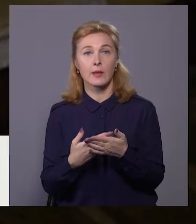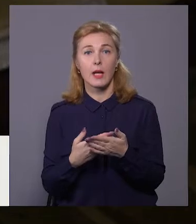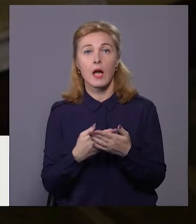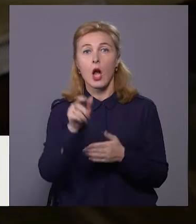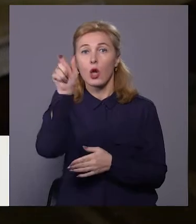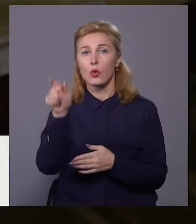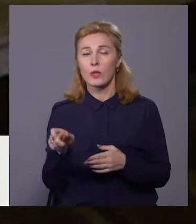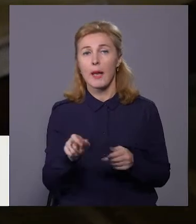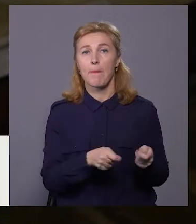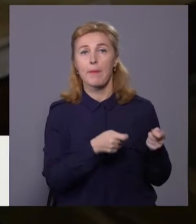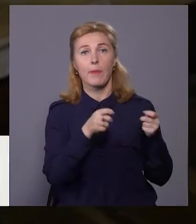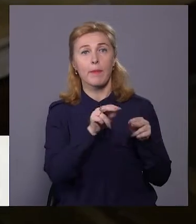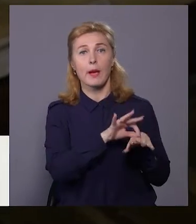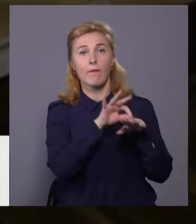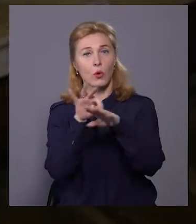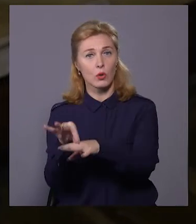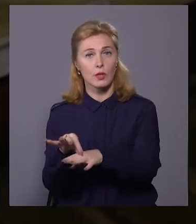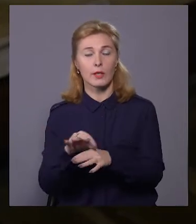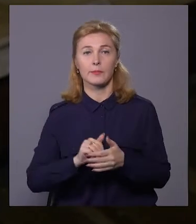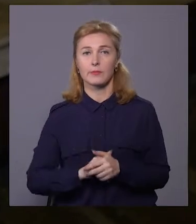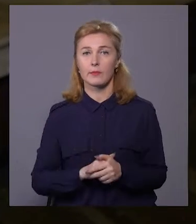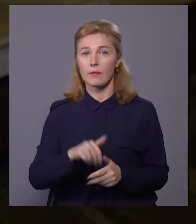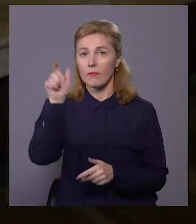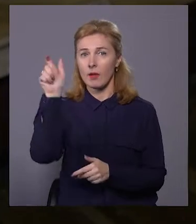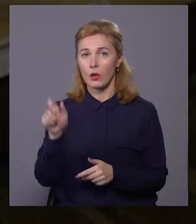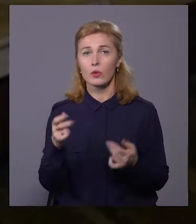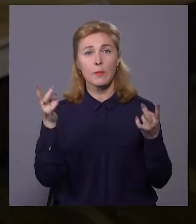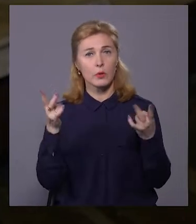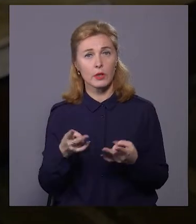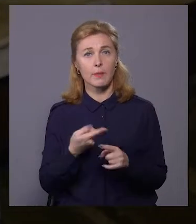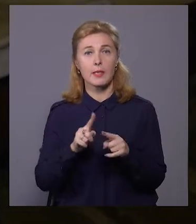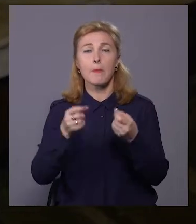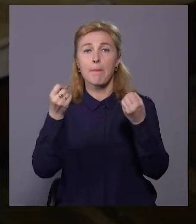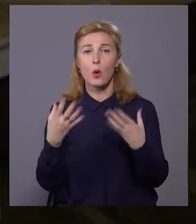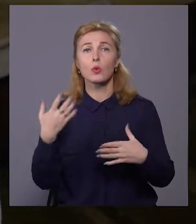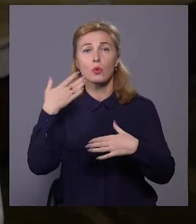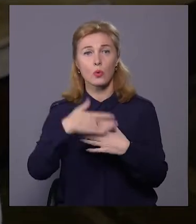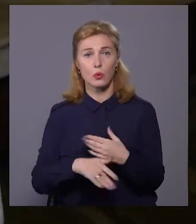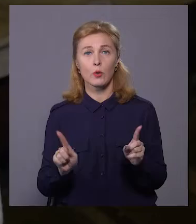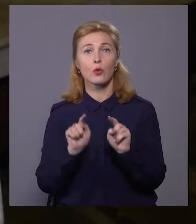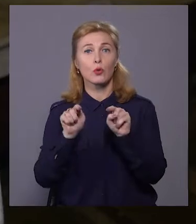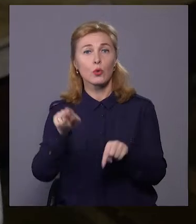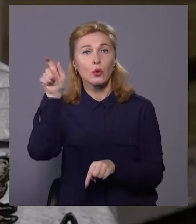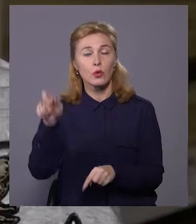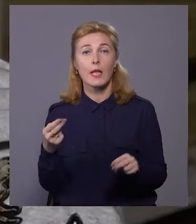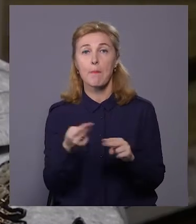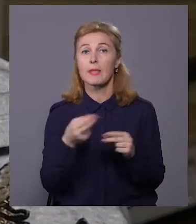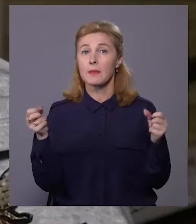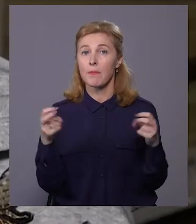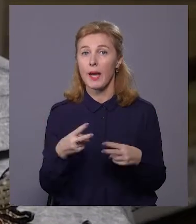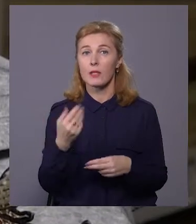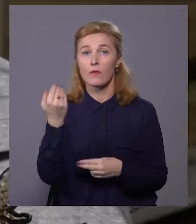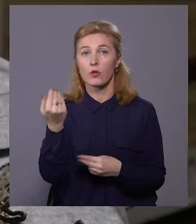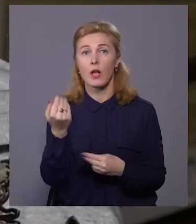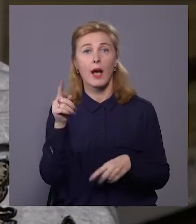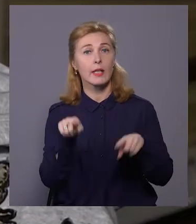привозили. Саме перше, що для людини було потрібно, це просто зрозуміти, що тут людина в безпеці. Ми навіть просто